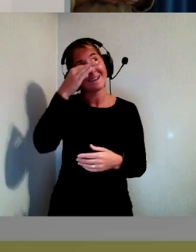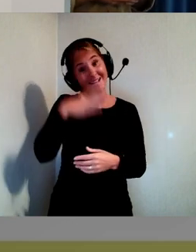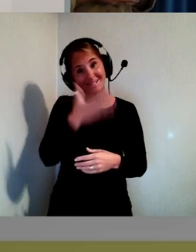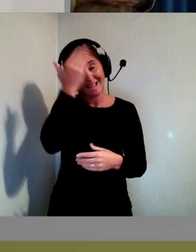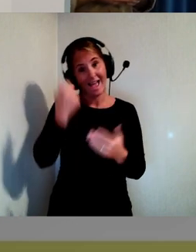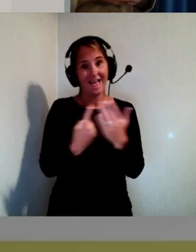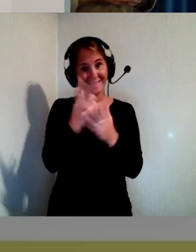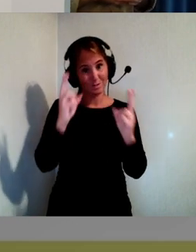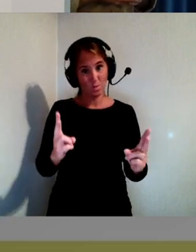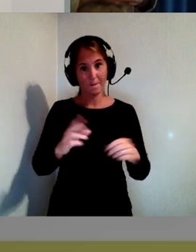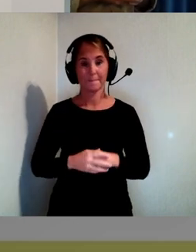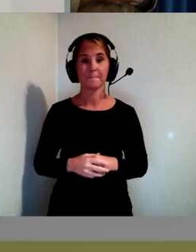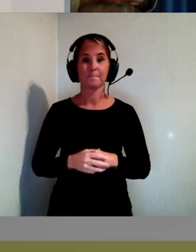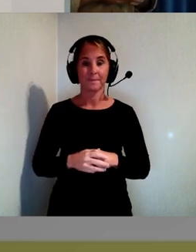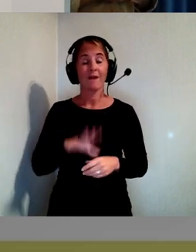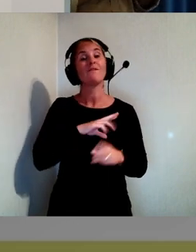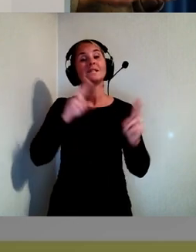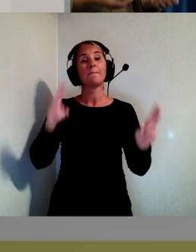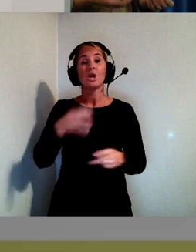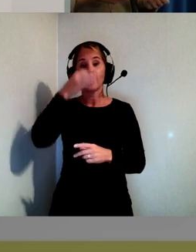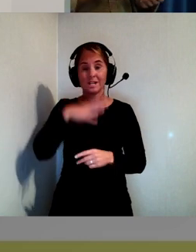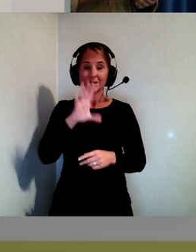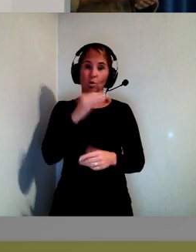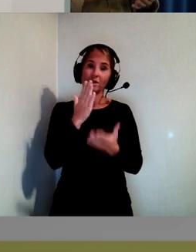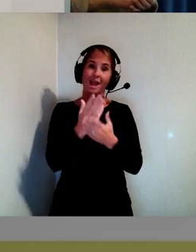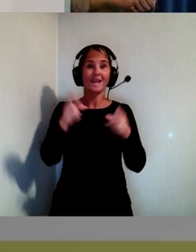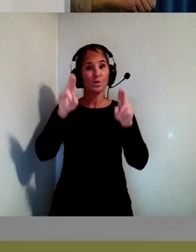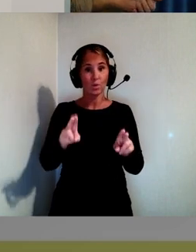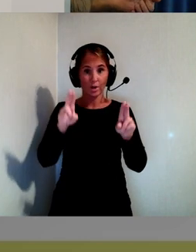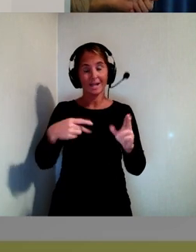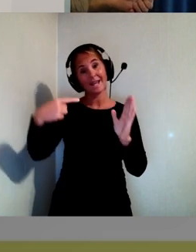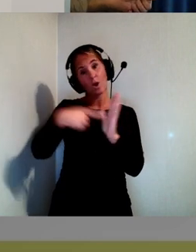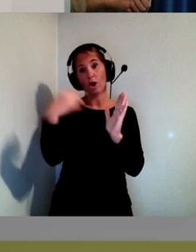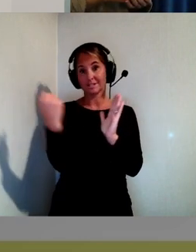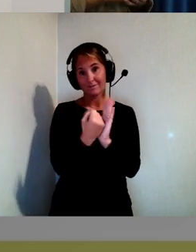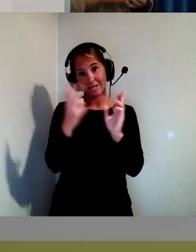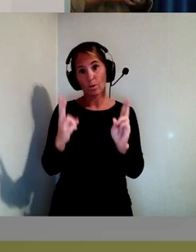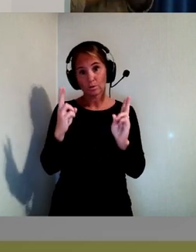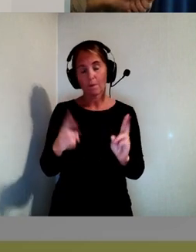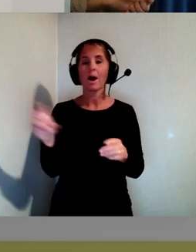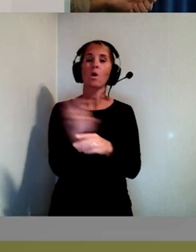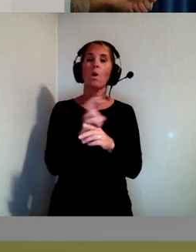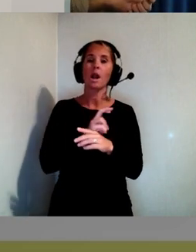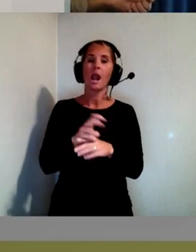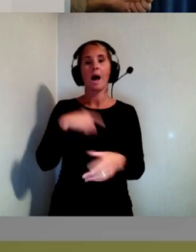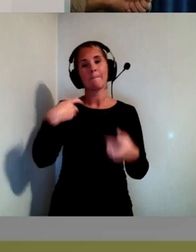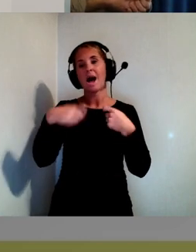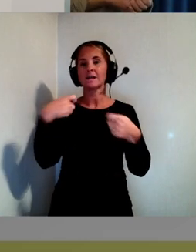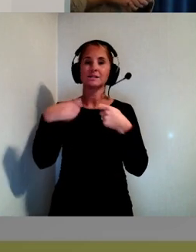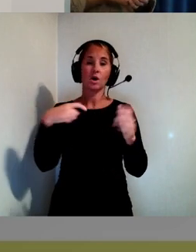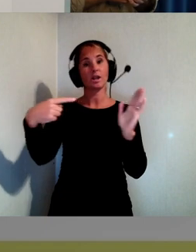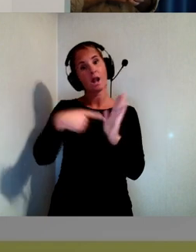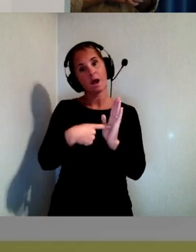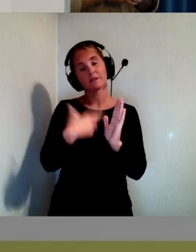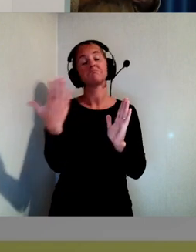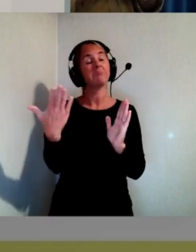Sen så finns det också en risk vad gäller juridiken och lagstiftningen. För om man kollar på marknadsföringslagen till exempel så får